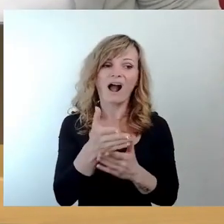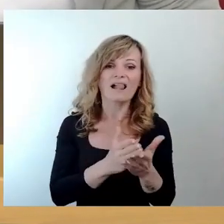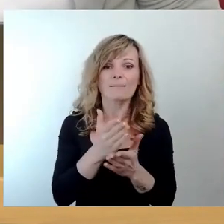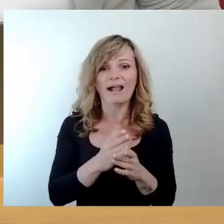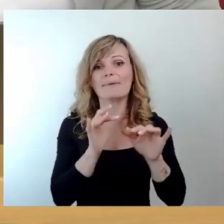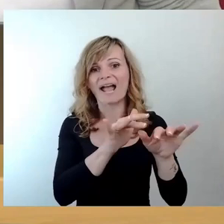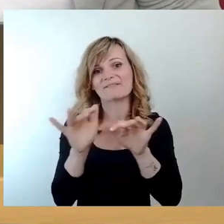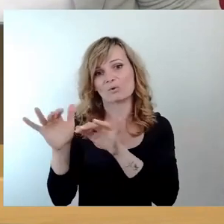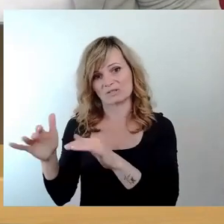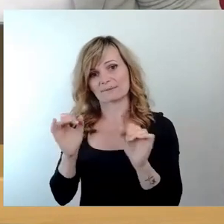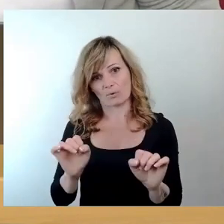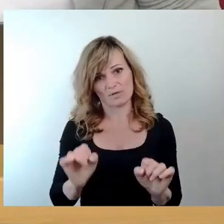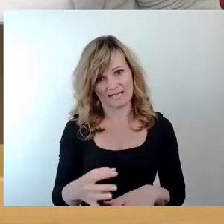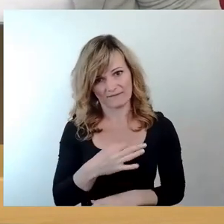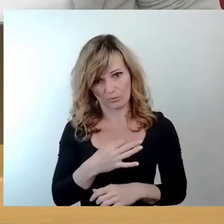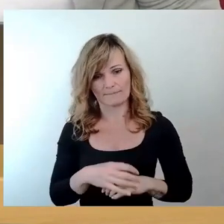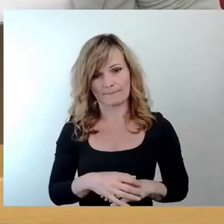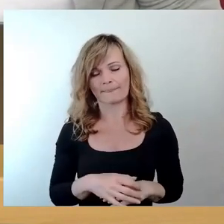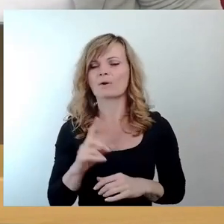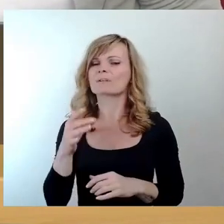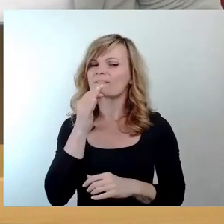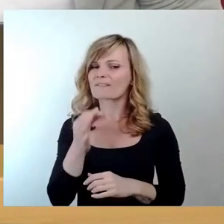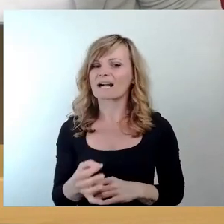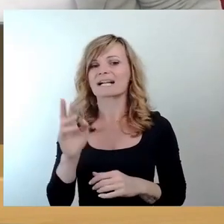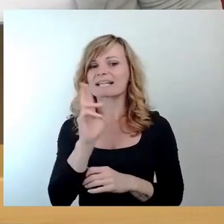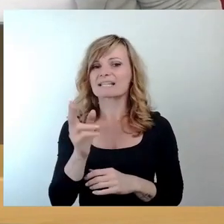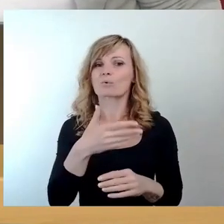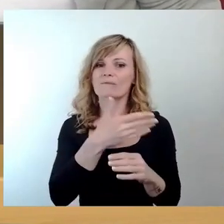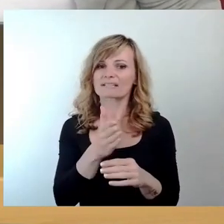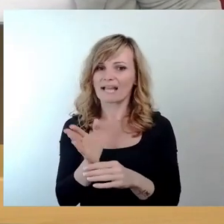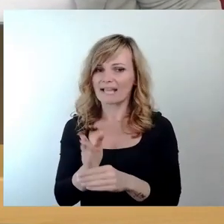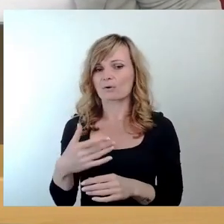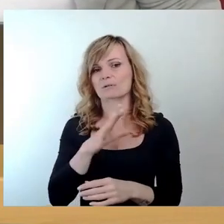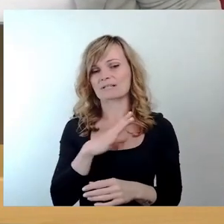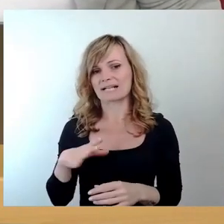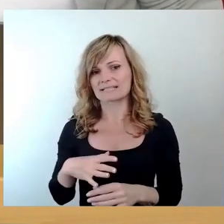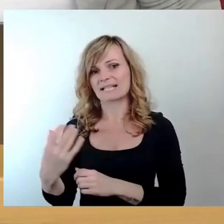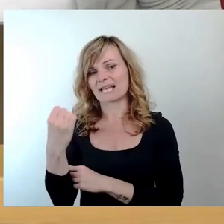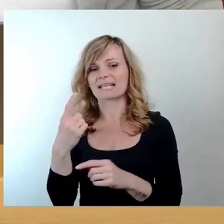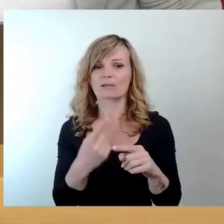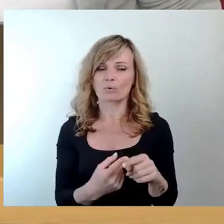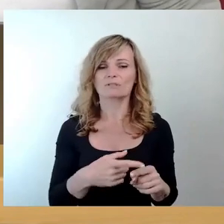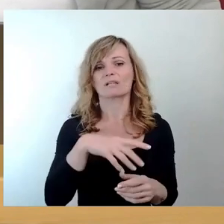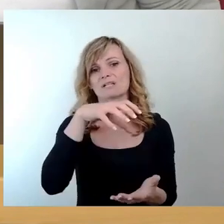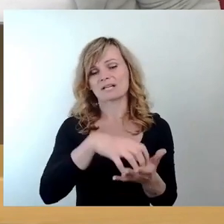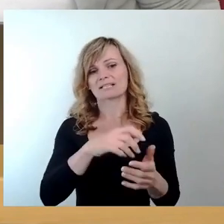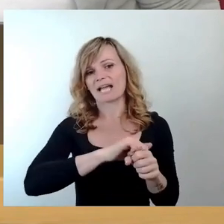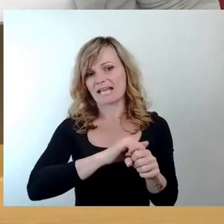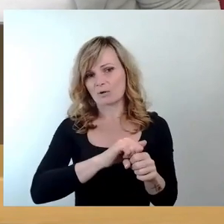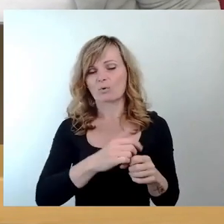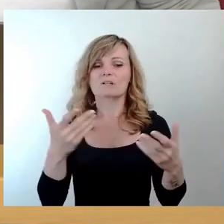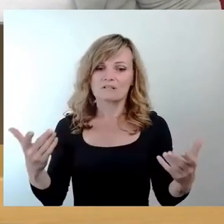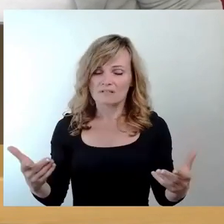Und zur Frage, ob eine Risikoverteilung zwischen Stadtreinigung und Sachsenenergie vorgesehen ist, ist ja bei der